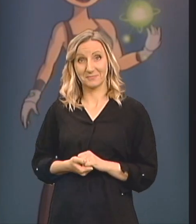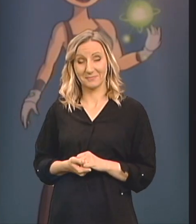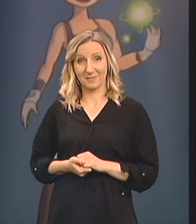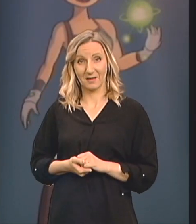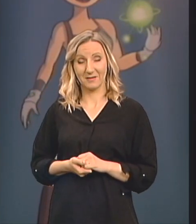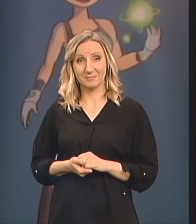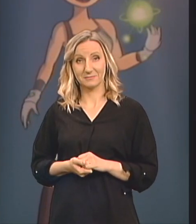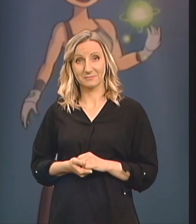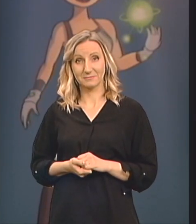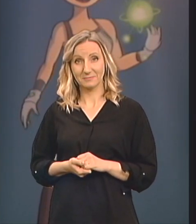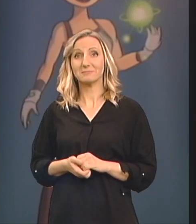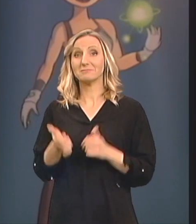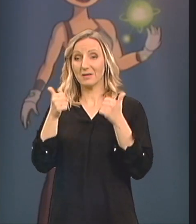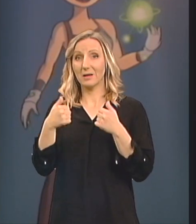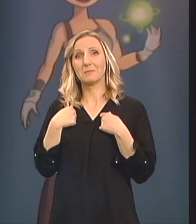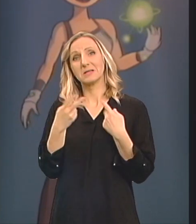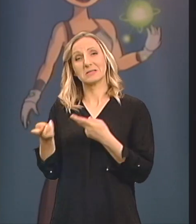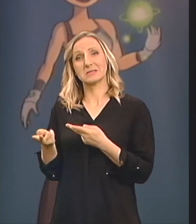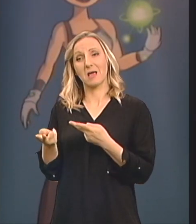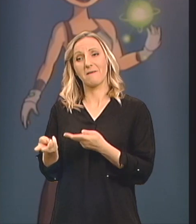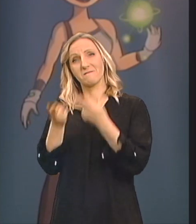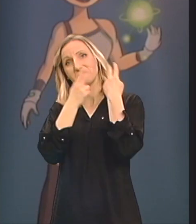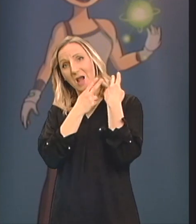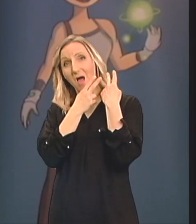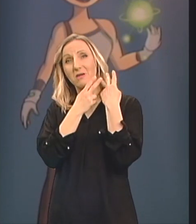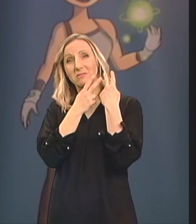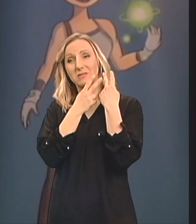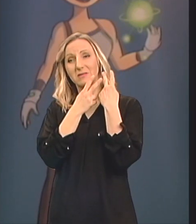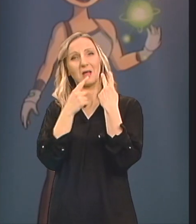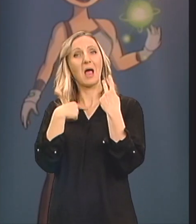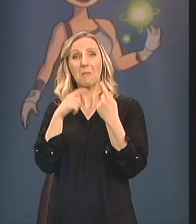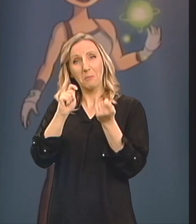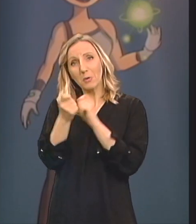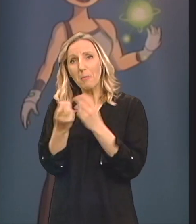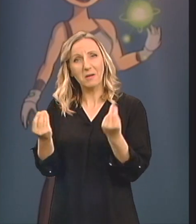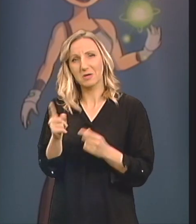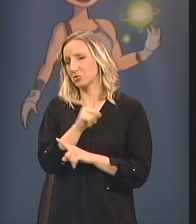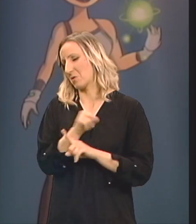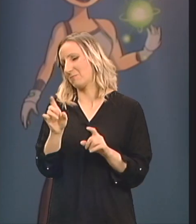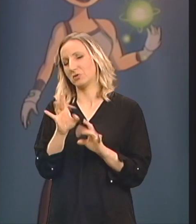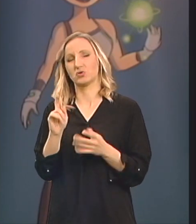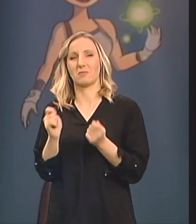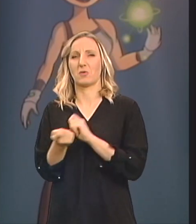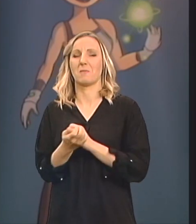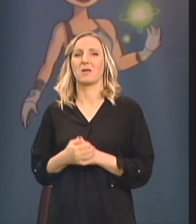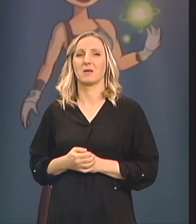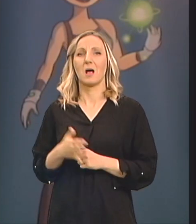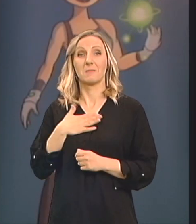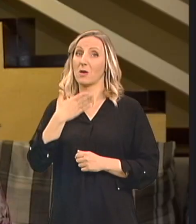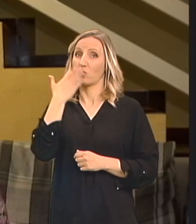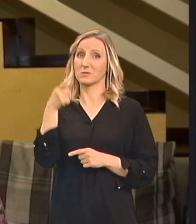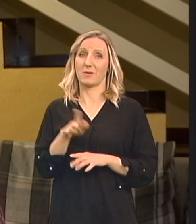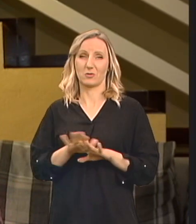Zaista kada bih se sad vratila u nazad Ne bih promijenila ništa od toga Tako da za mene je to uspjeh